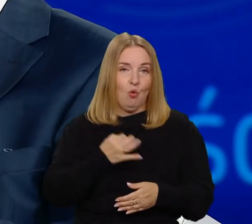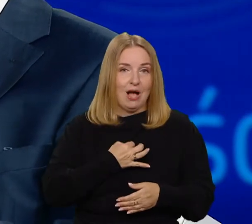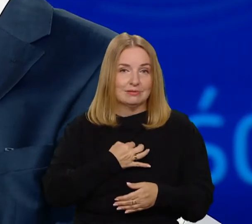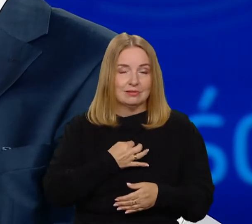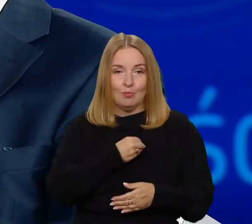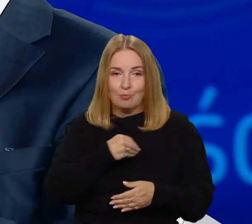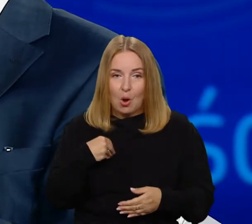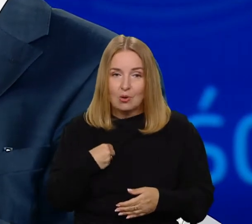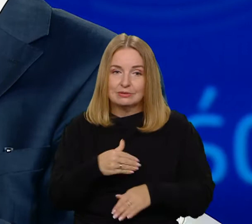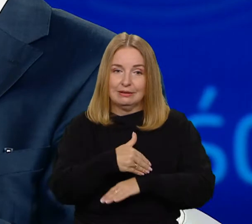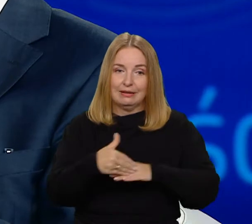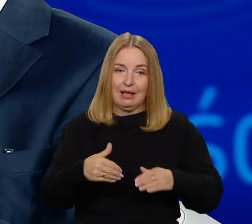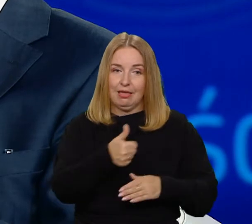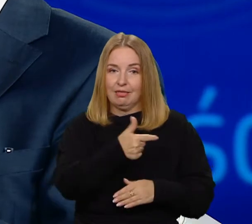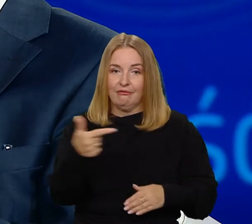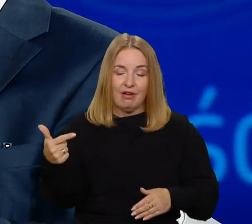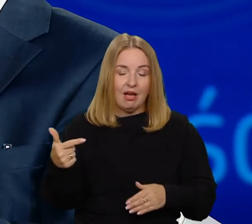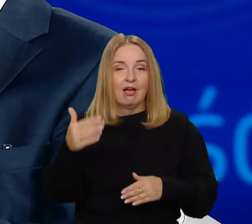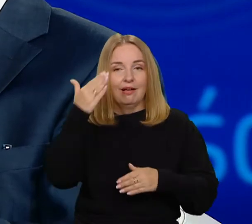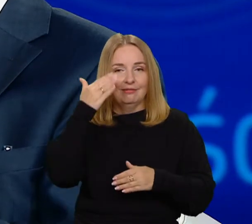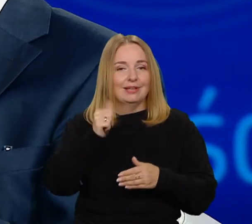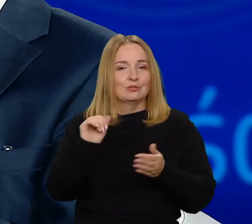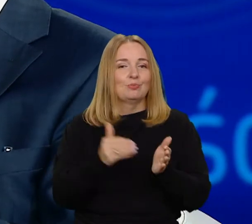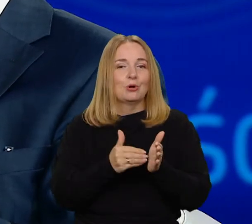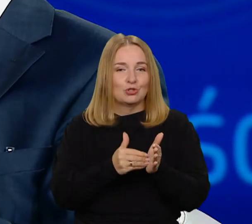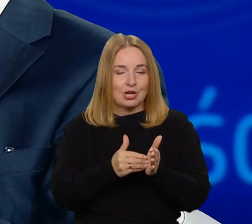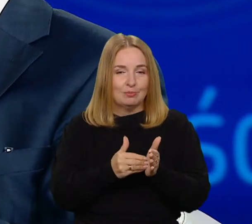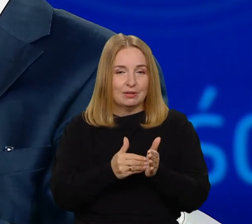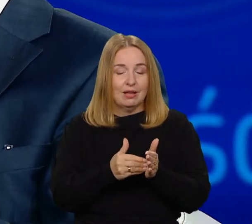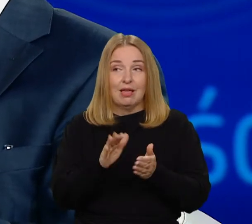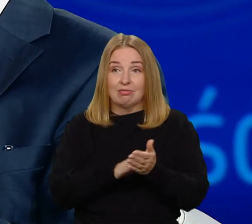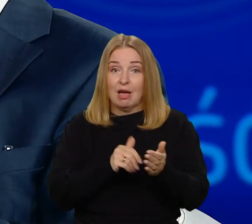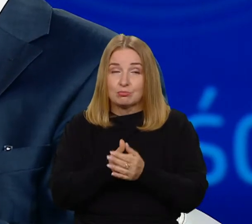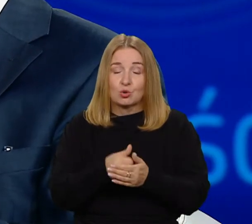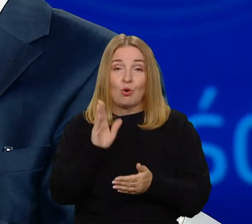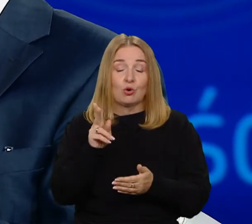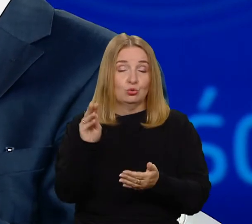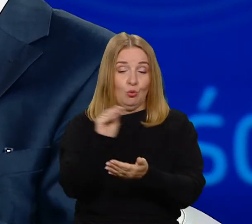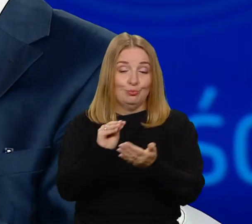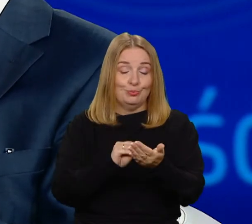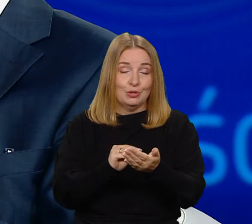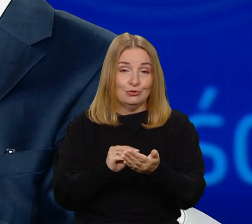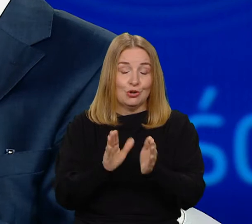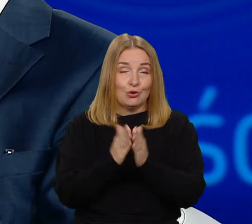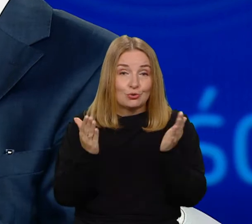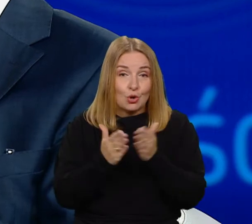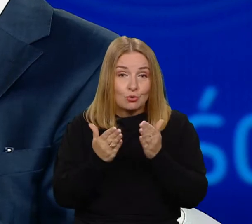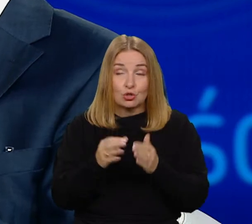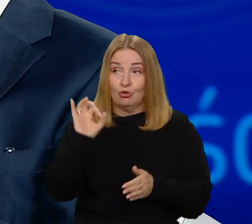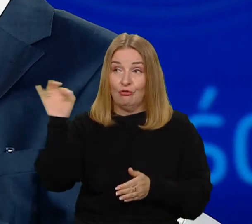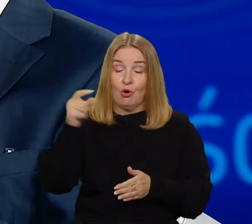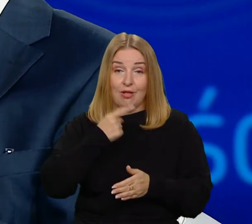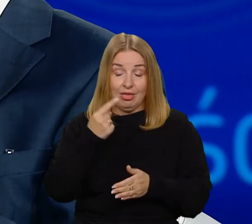w jego języku ojczystym. Ja myślę, że to są takie niewymierne wartości tego, że się uczymy.